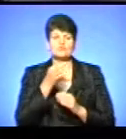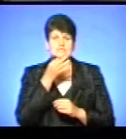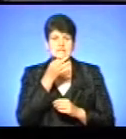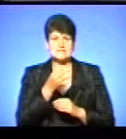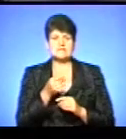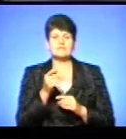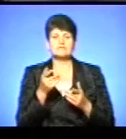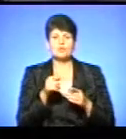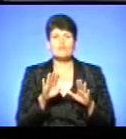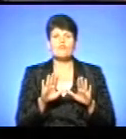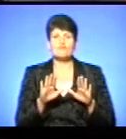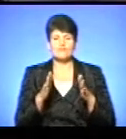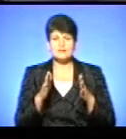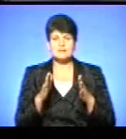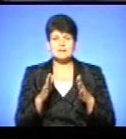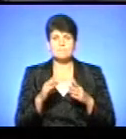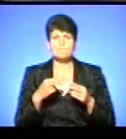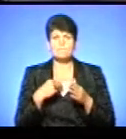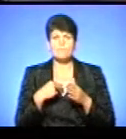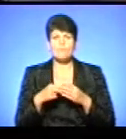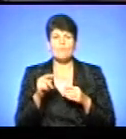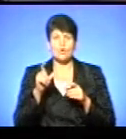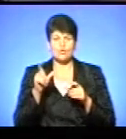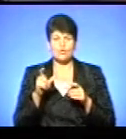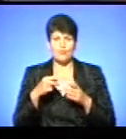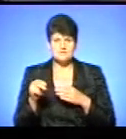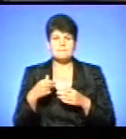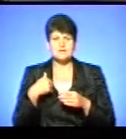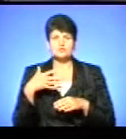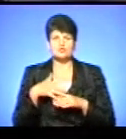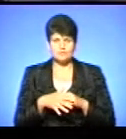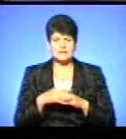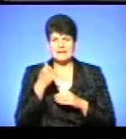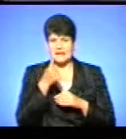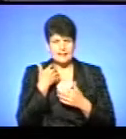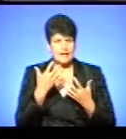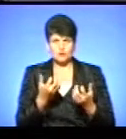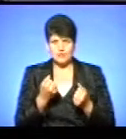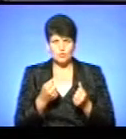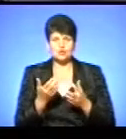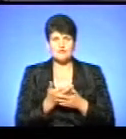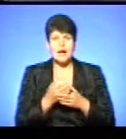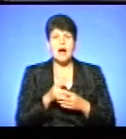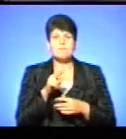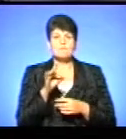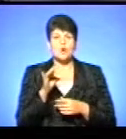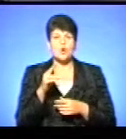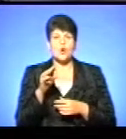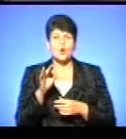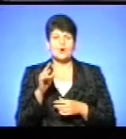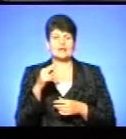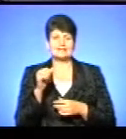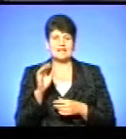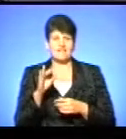такому випадку, з покупцем мені зрозуміло, він цілий рік не отримує субсидії. А з продавцем, якщо,